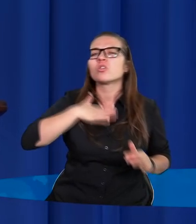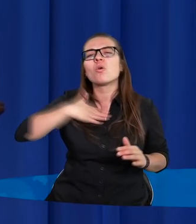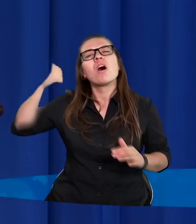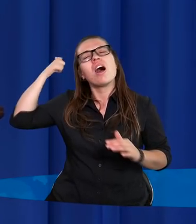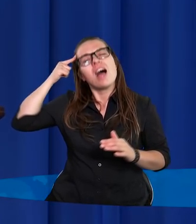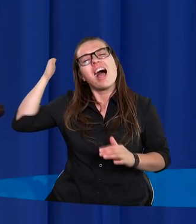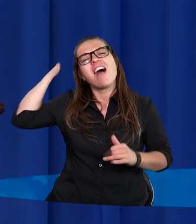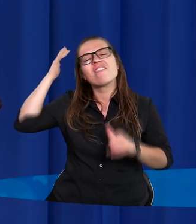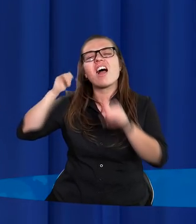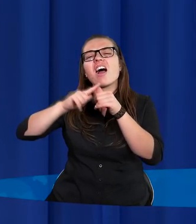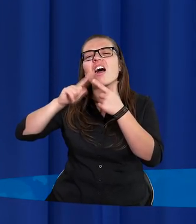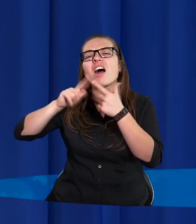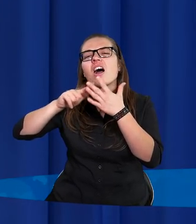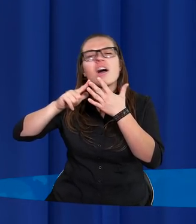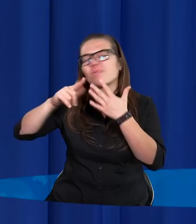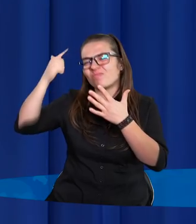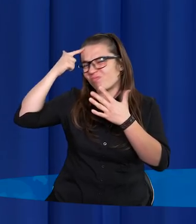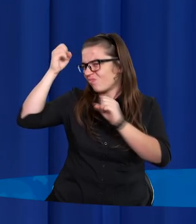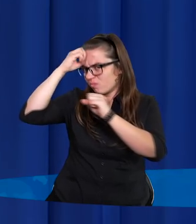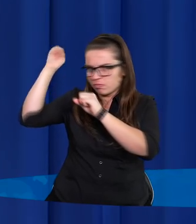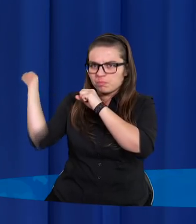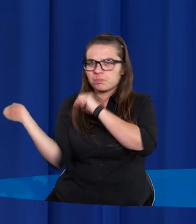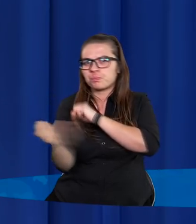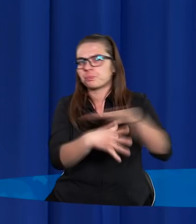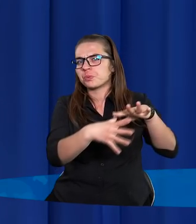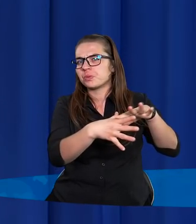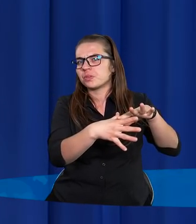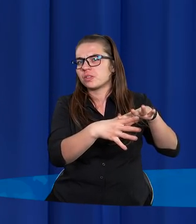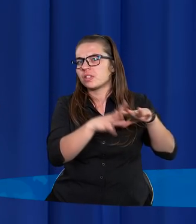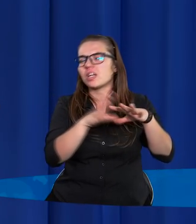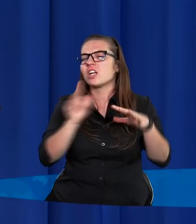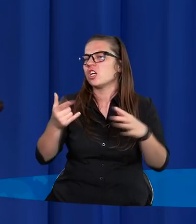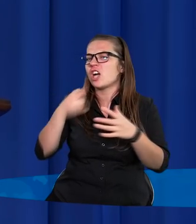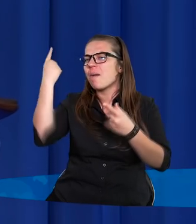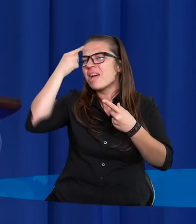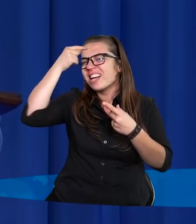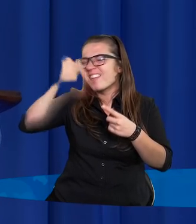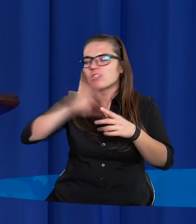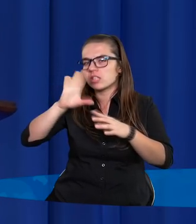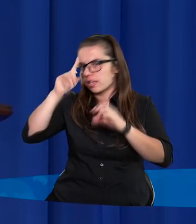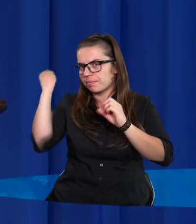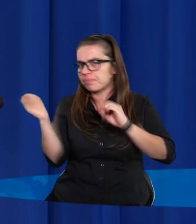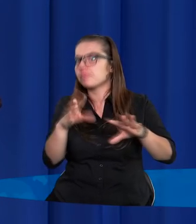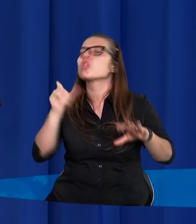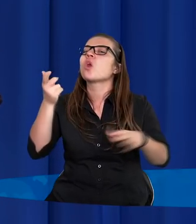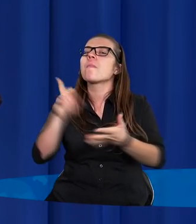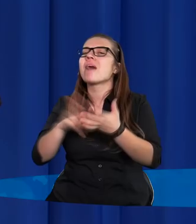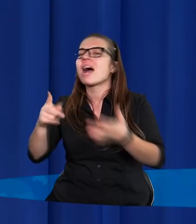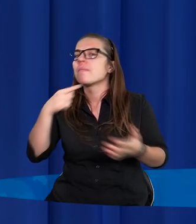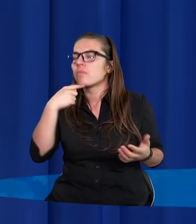przekonani prawdopodobnie od samego początku, jak tylko żyjecie. To jest to, co Marek powiedział.